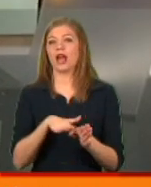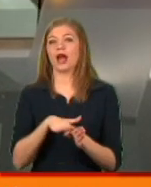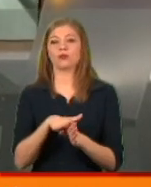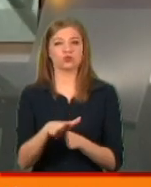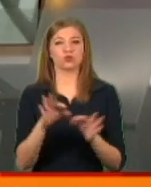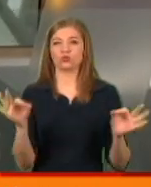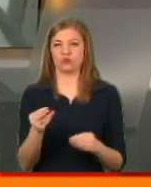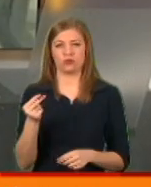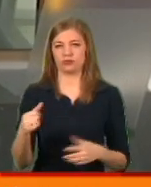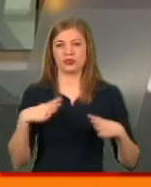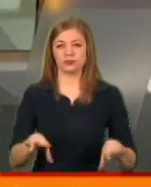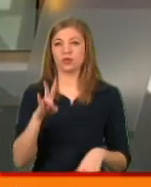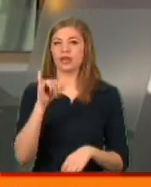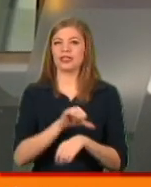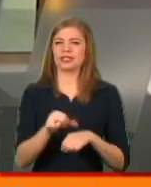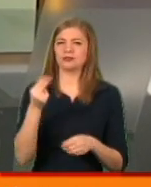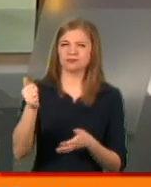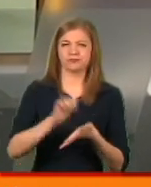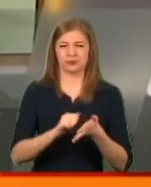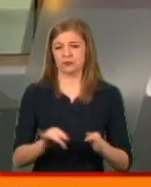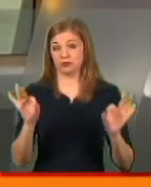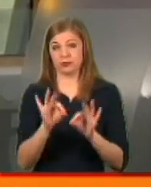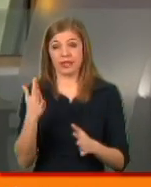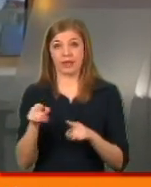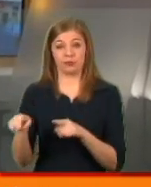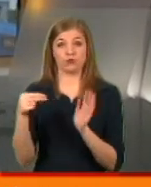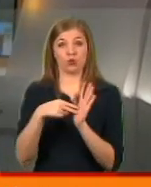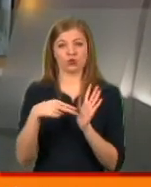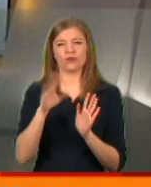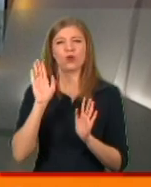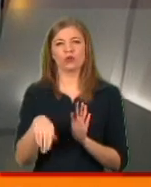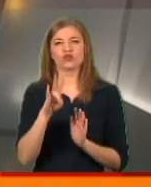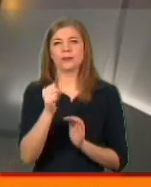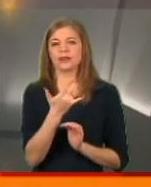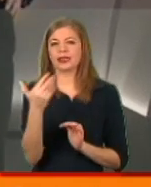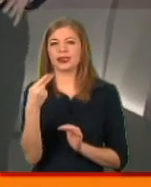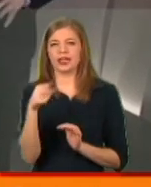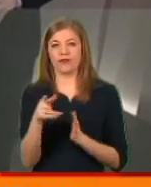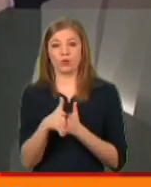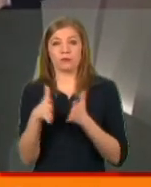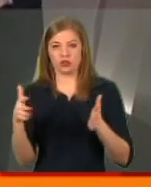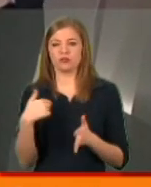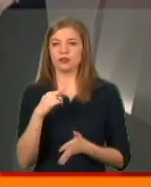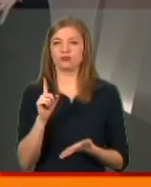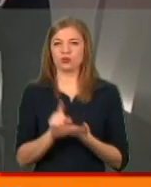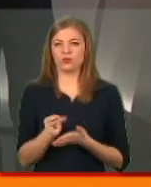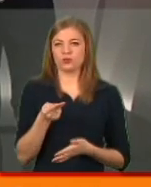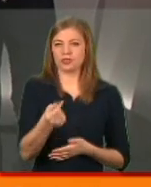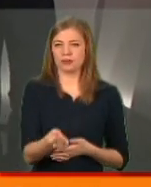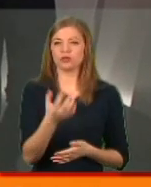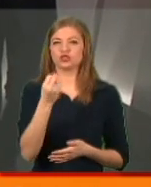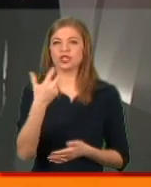нічого не платив. Ані мита, ані ПДВ. Хоча якби кавоварка коштувала хоча б на кілька євро більше, мені б довелося заплатити ще